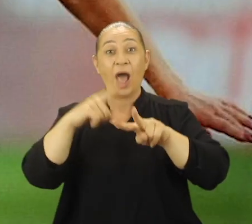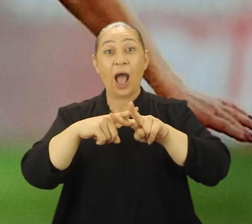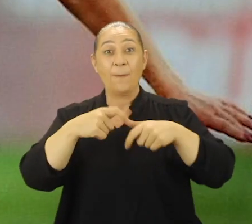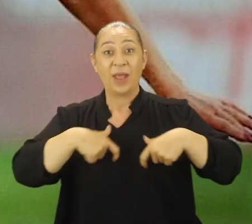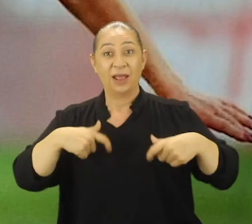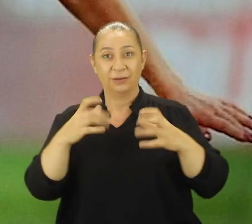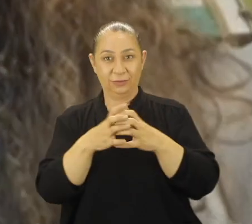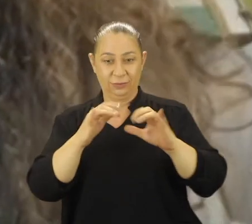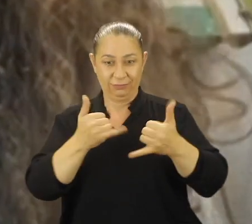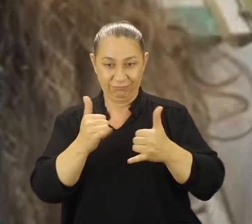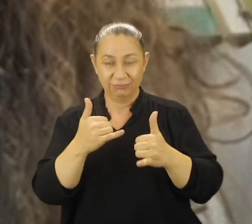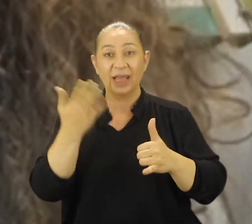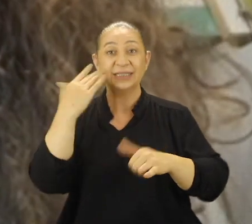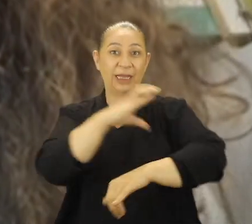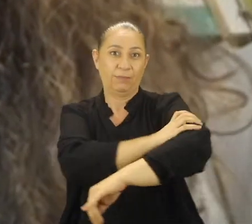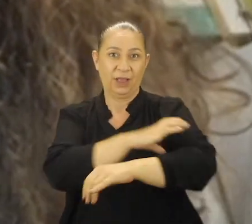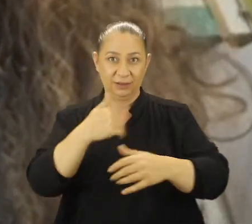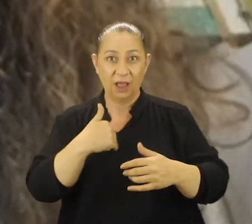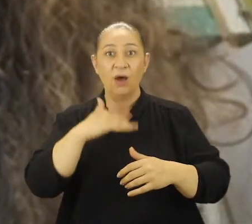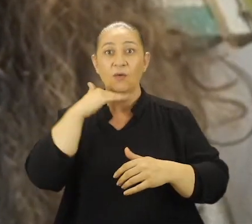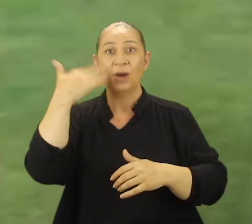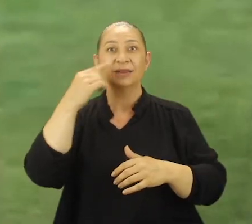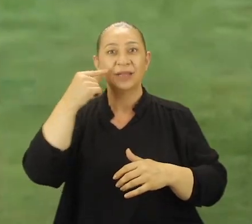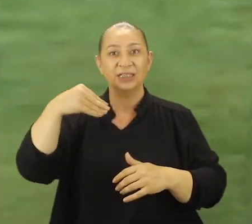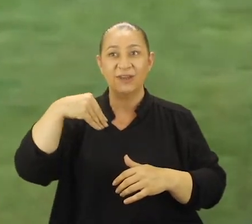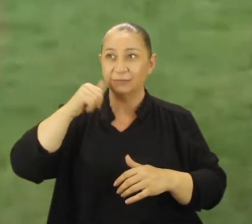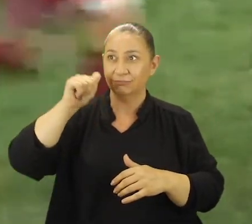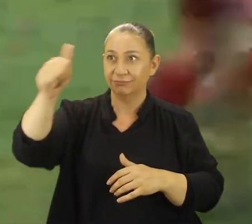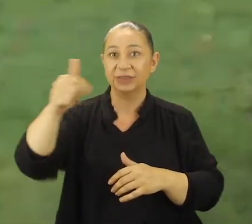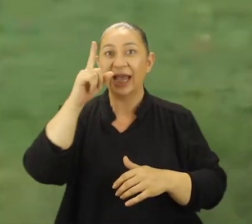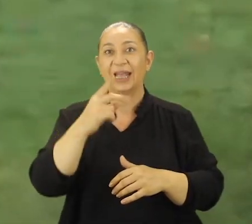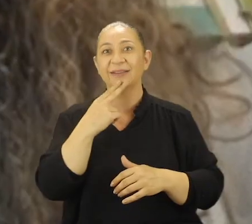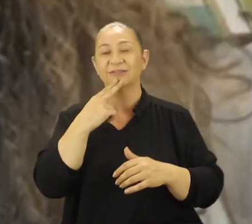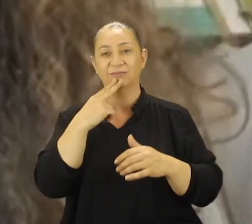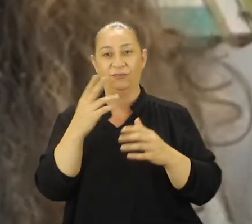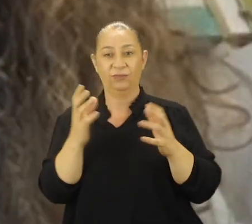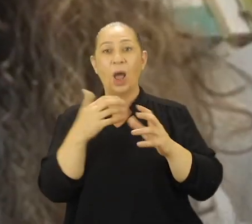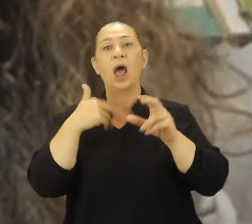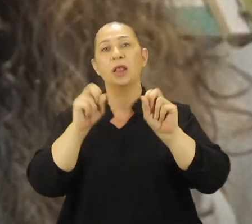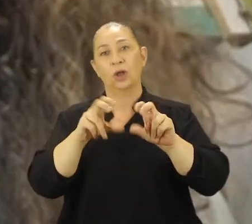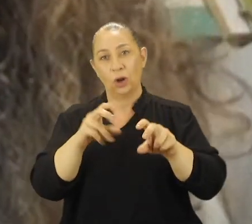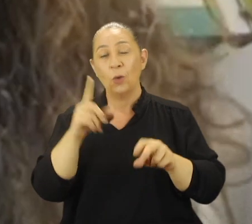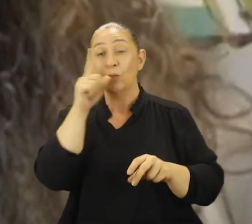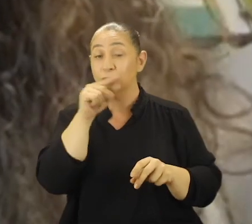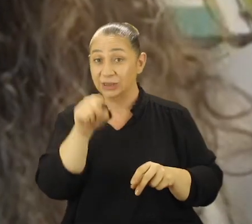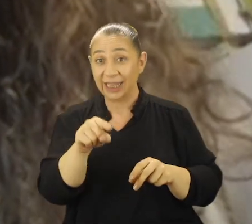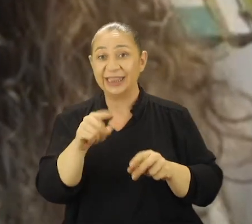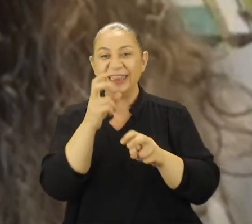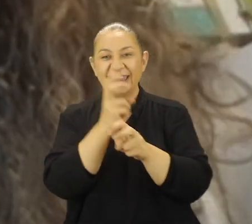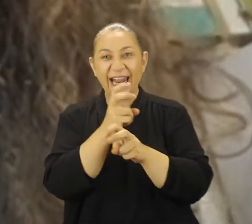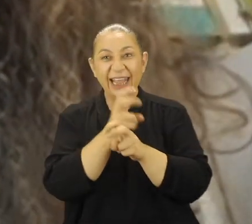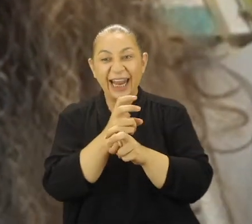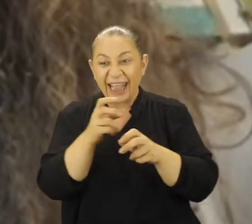amiri takım oyuncusuyum ve eski takım kaptanıyım. Ayrıca yurt dışına transfer olan ilk kadın futbolcusuyum ve antrenörüm. Bu yüzden de